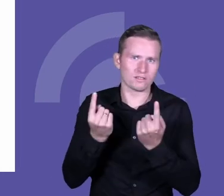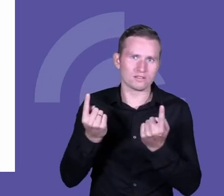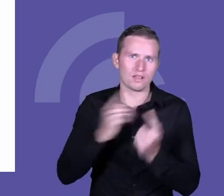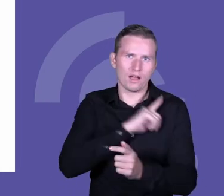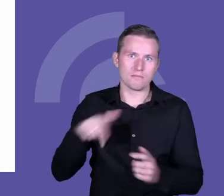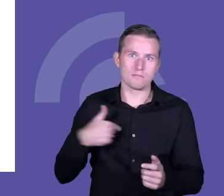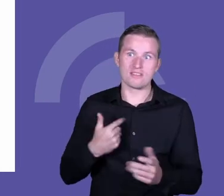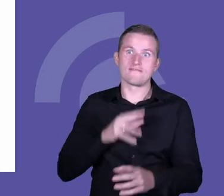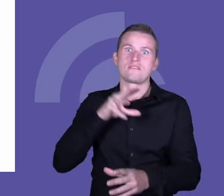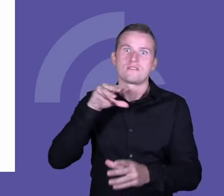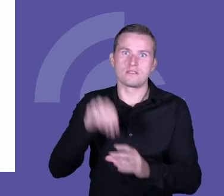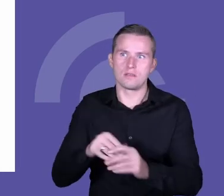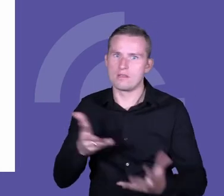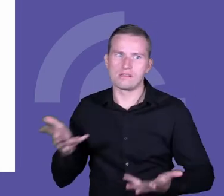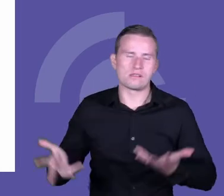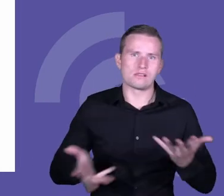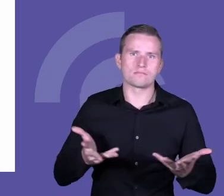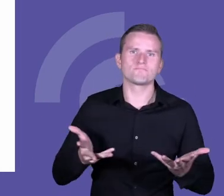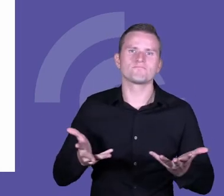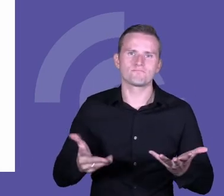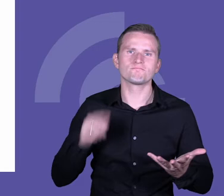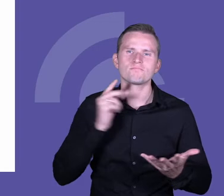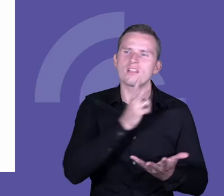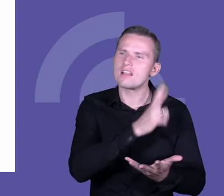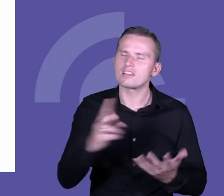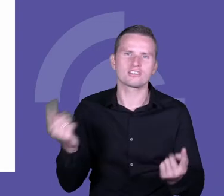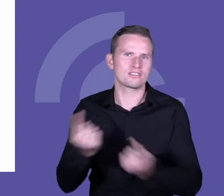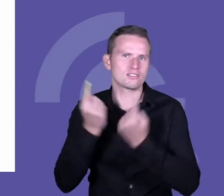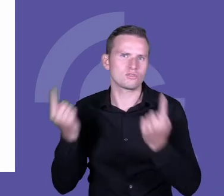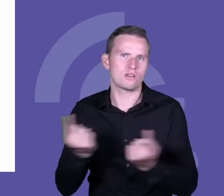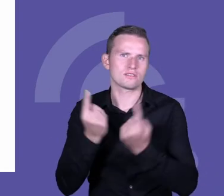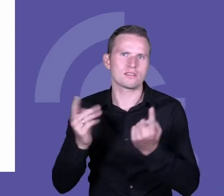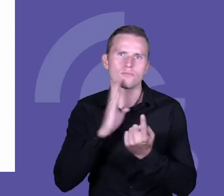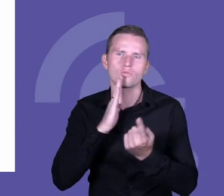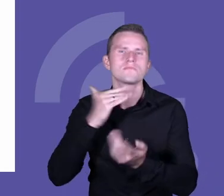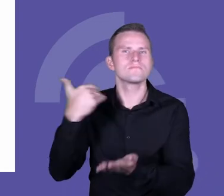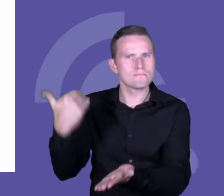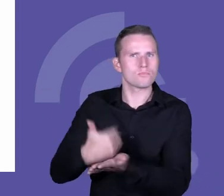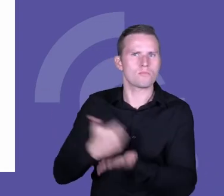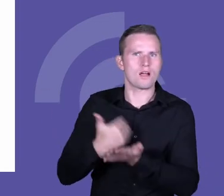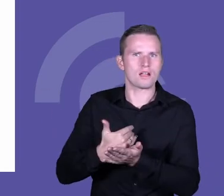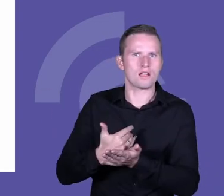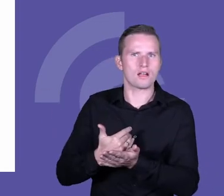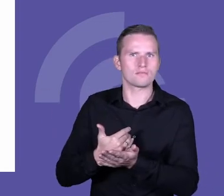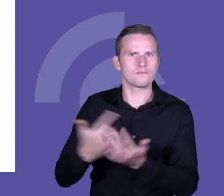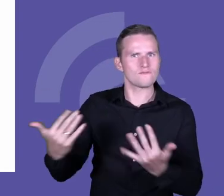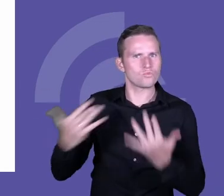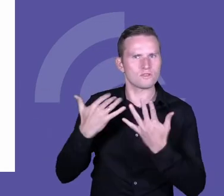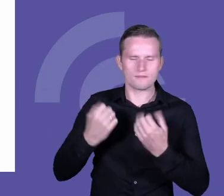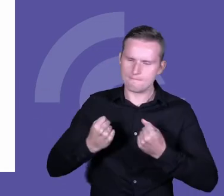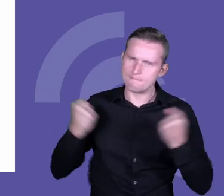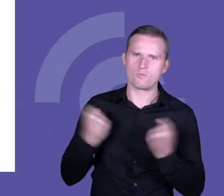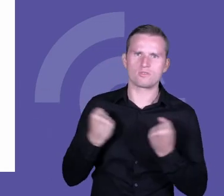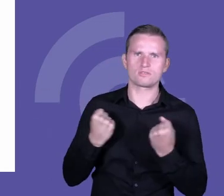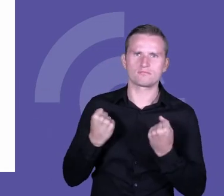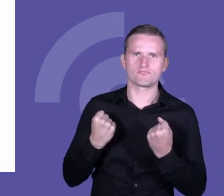mierzymy, ona tak naprawdę jest jakimś impulsem do tego, żeby wzmocnić siebie. Oczywiście,